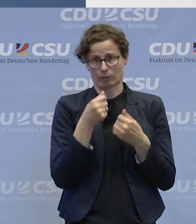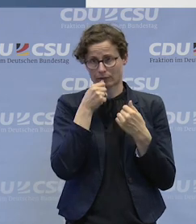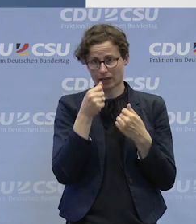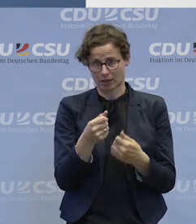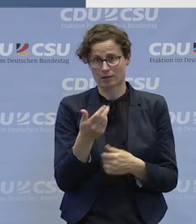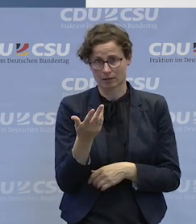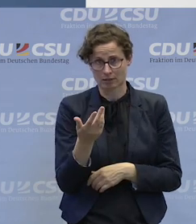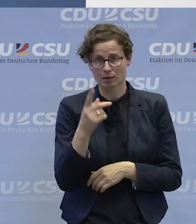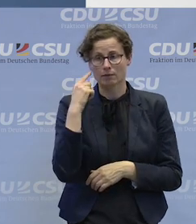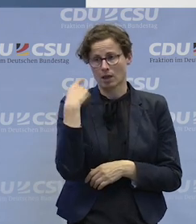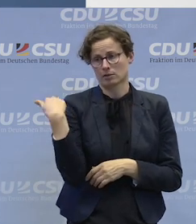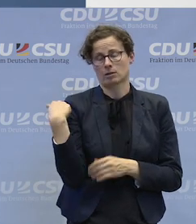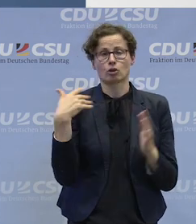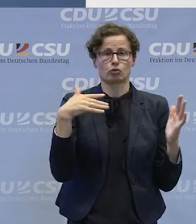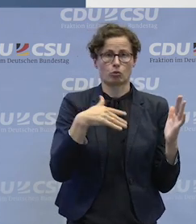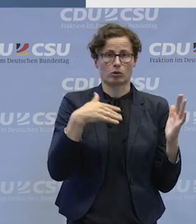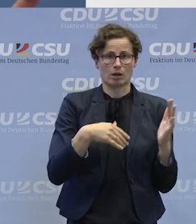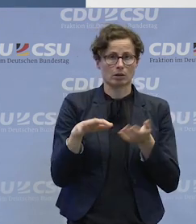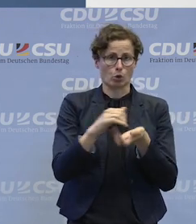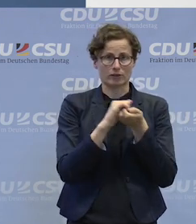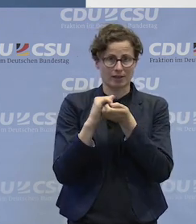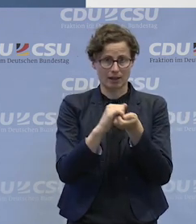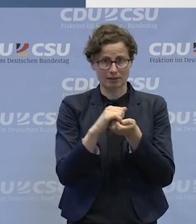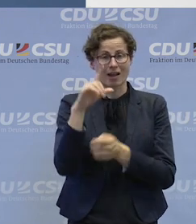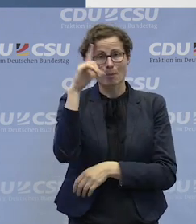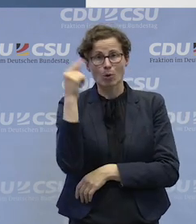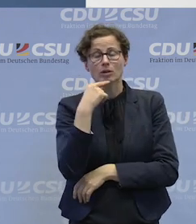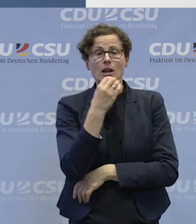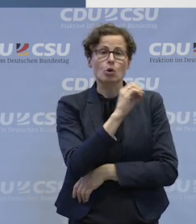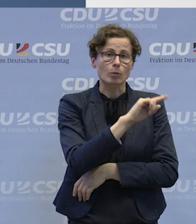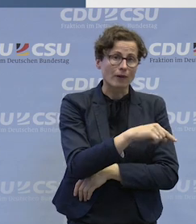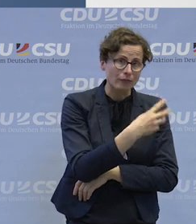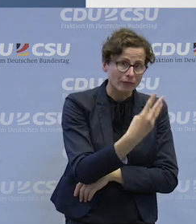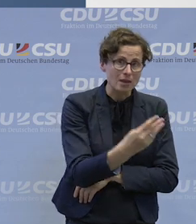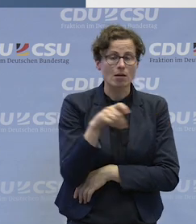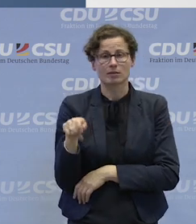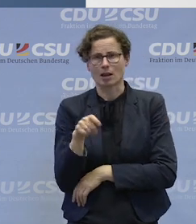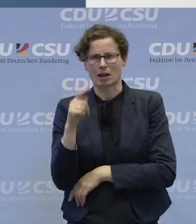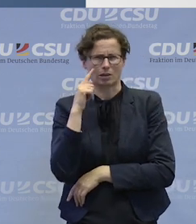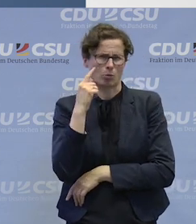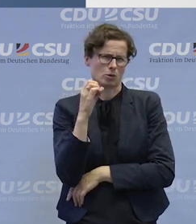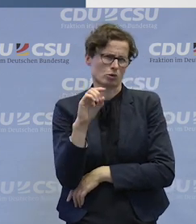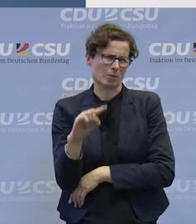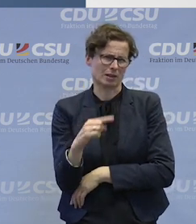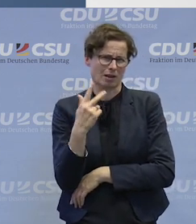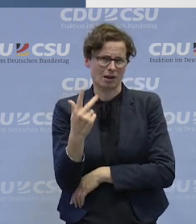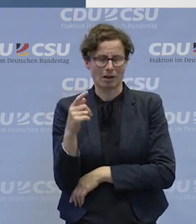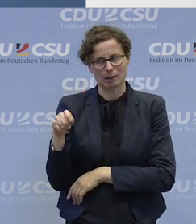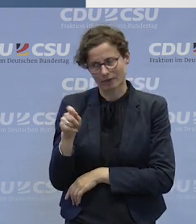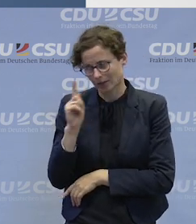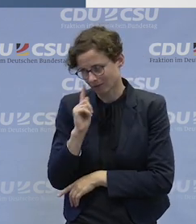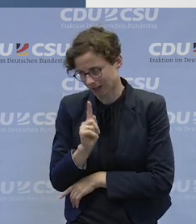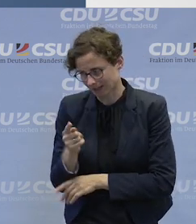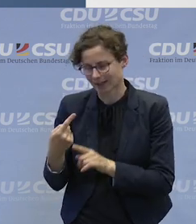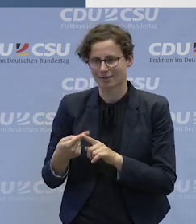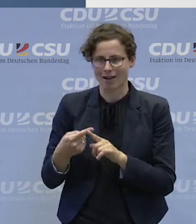es die Studie von Konsens, in Hamburg waren es 0,4 und im Saarland 0,3 oder so etwas. Reinhard Fals ist mir jetzt die Zahl